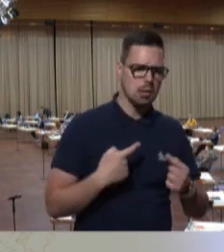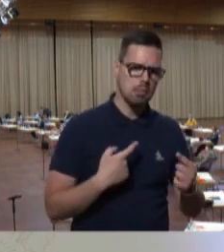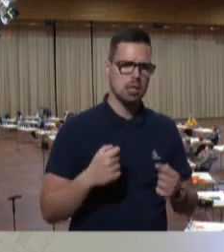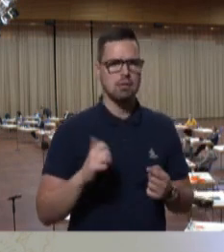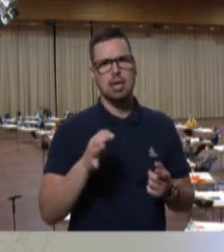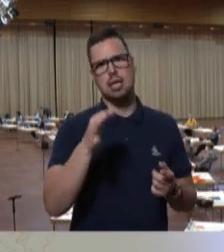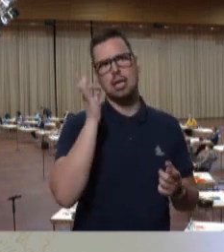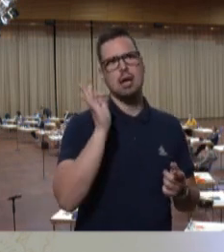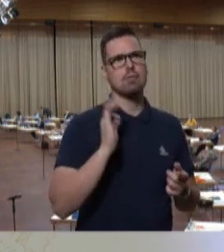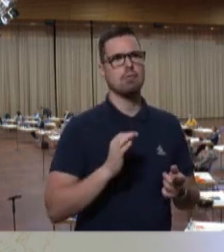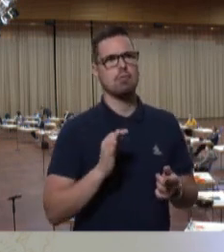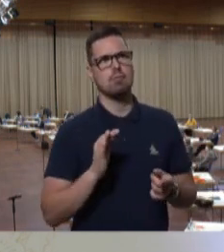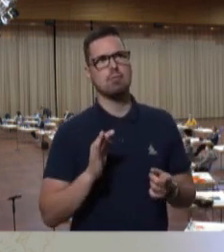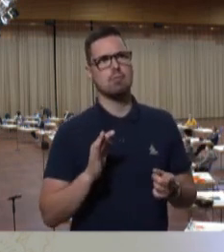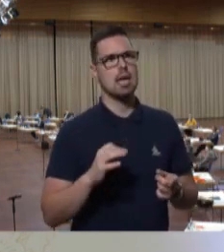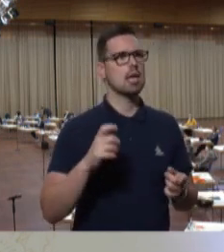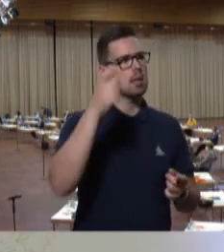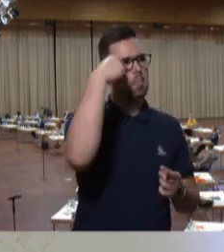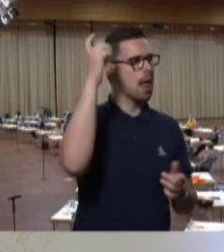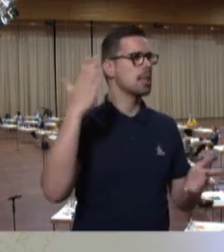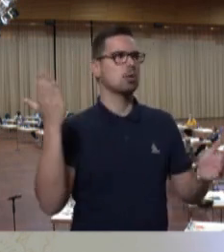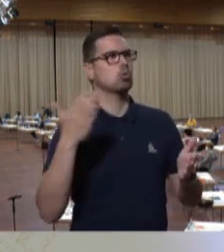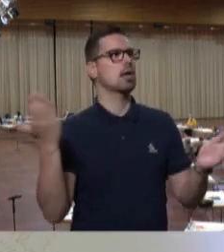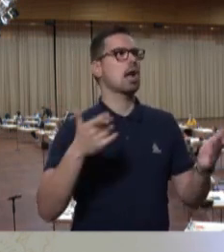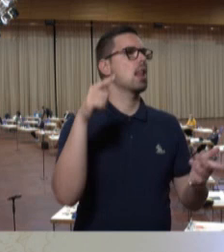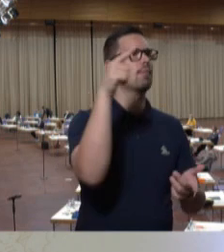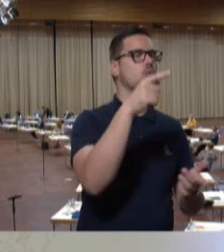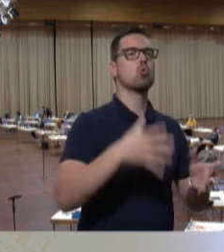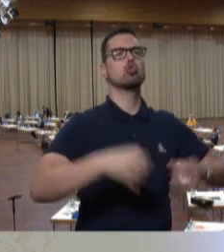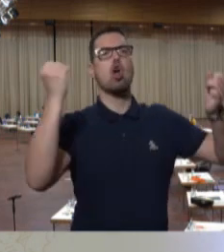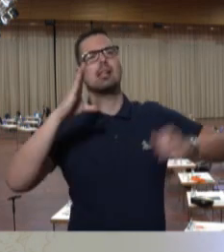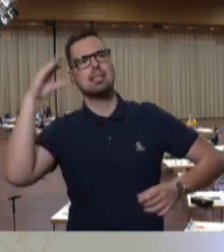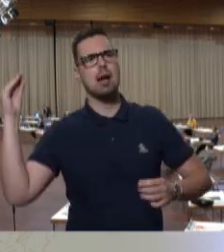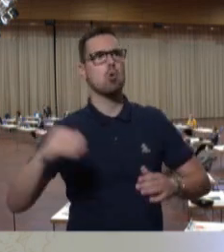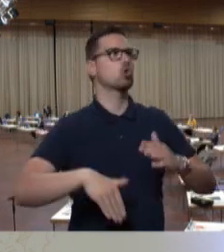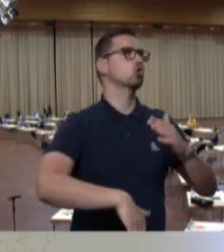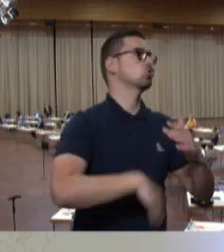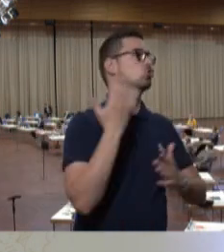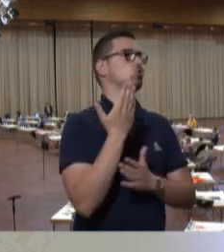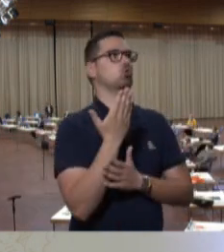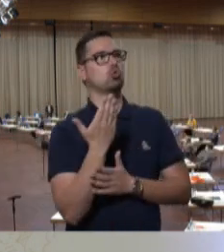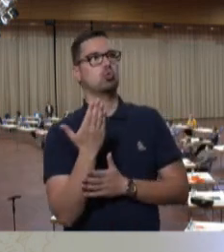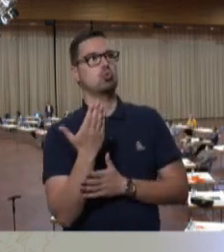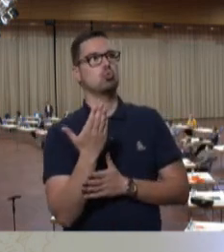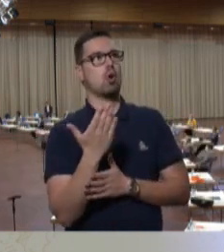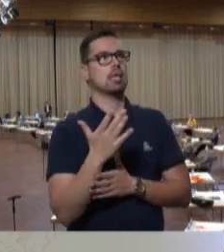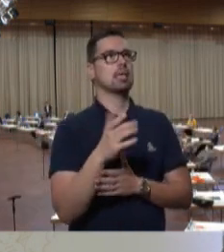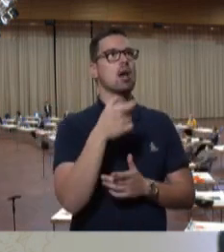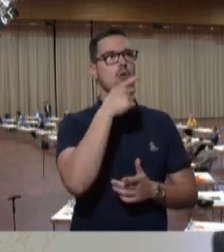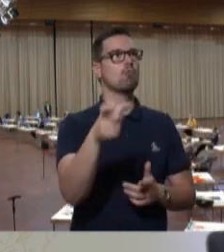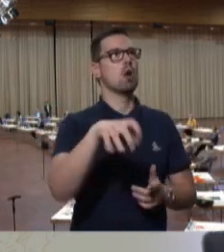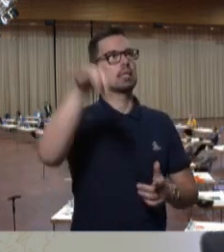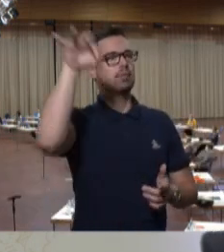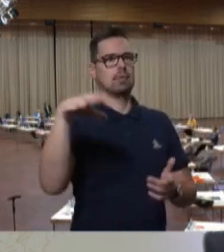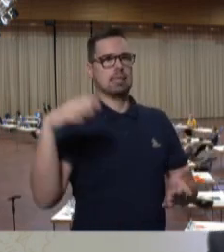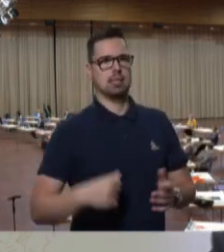beim Kaffee morgens in Berlin-Kreuzberg oder im Morgenkreis in einem Sprachlabor in Köln und Hamburg ein neues Käufens- oder Freundex erfindet. Über dieses